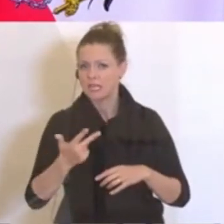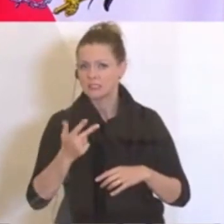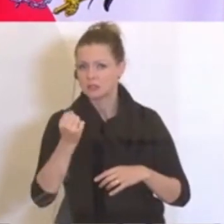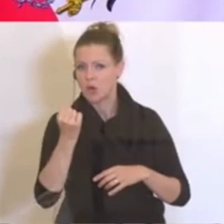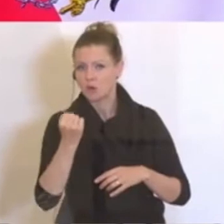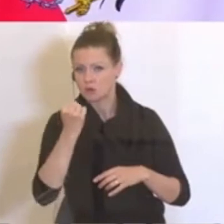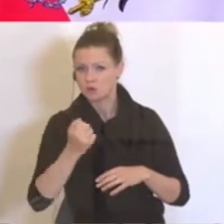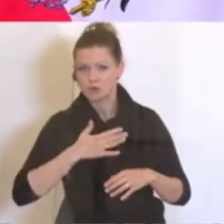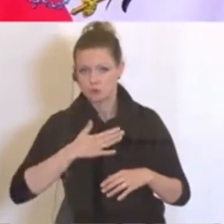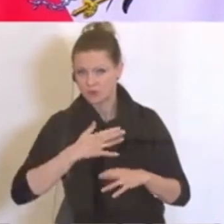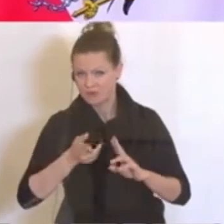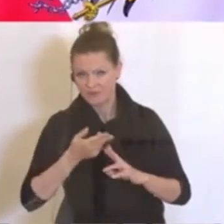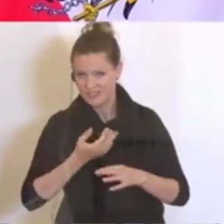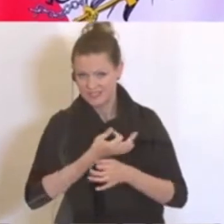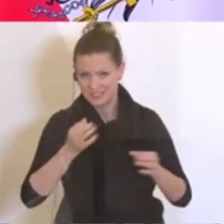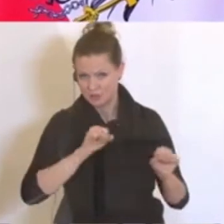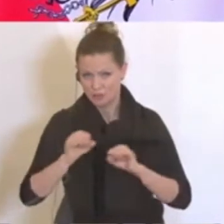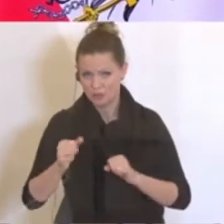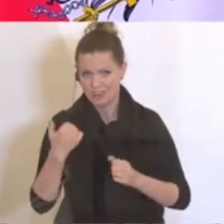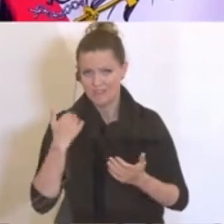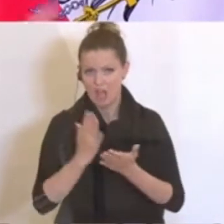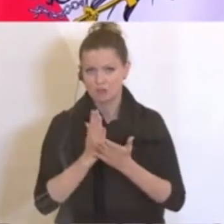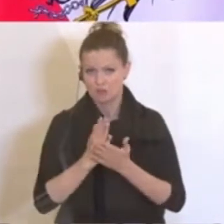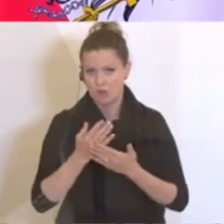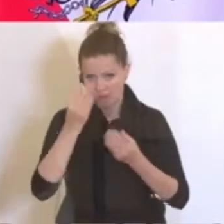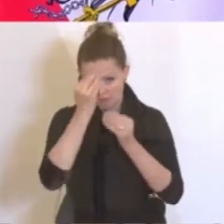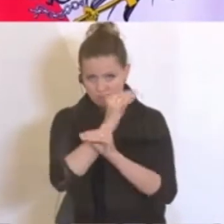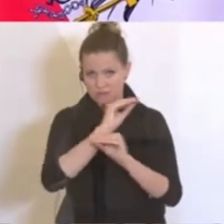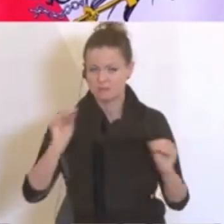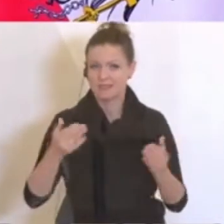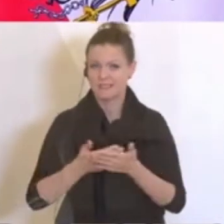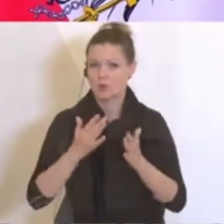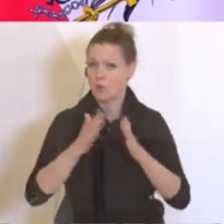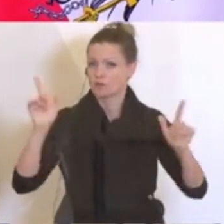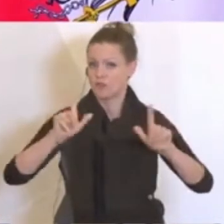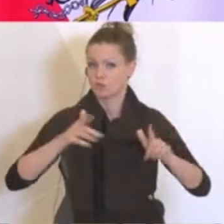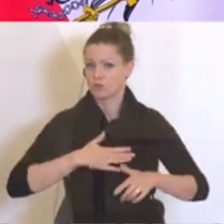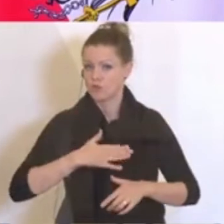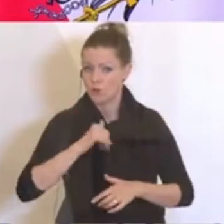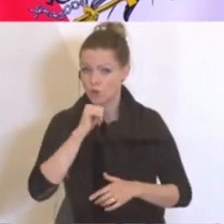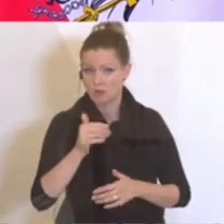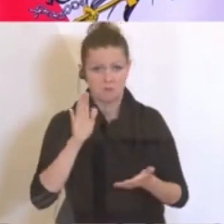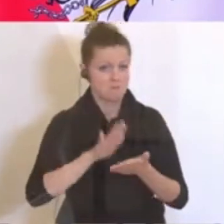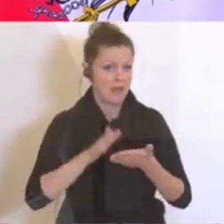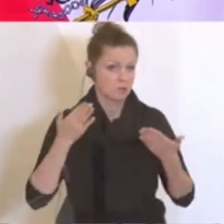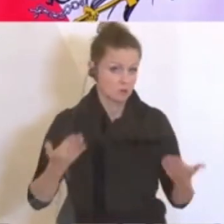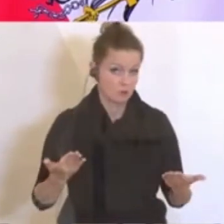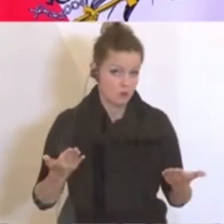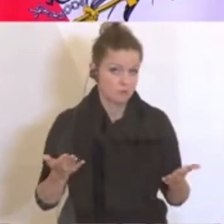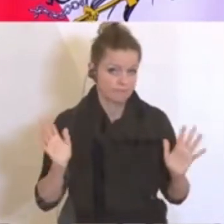August sowieso fast nichts gehen wird und damit Großveranstaltungen sowieso nicht, das würde ja so bleiben, also